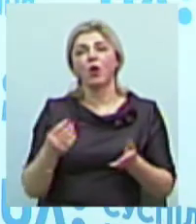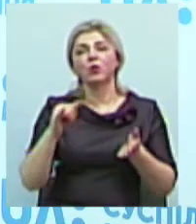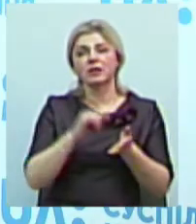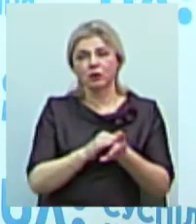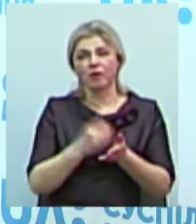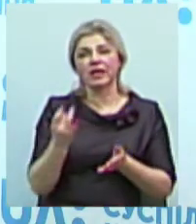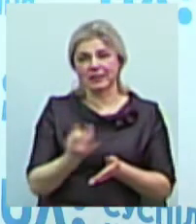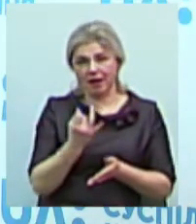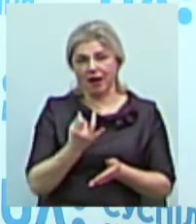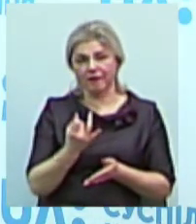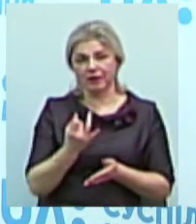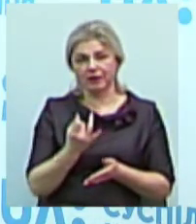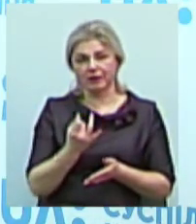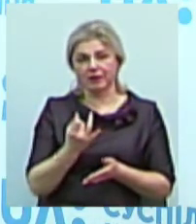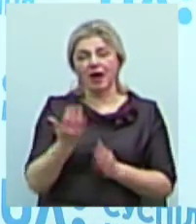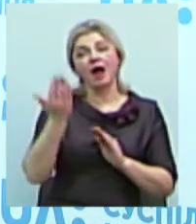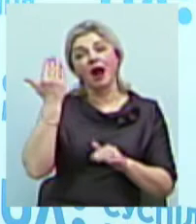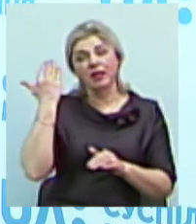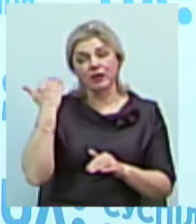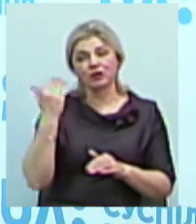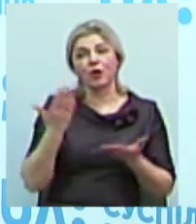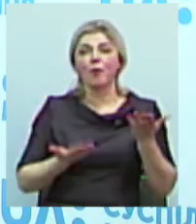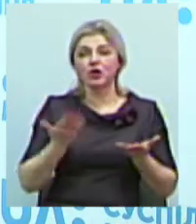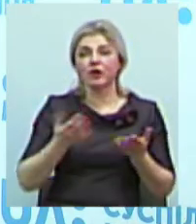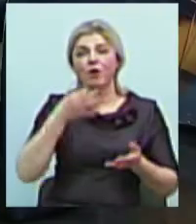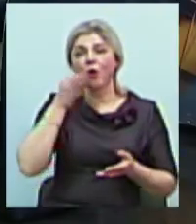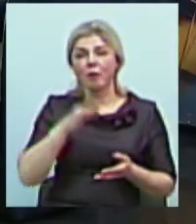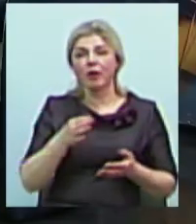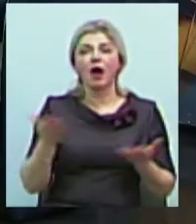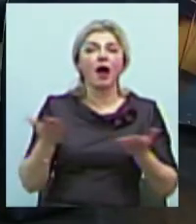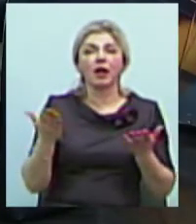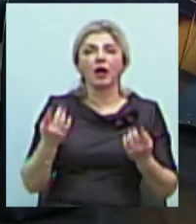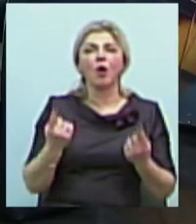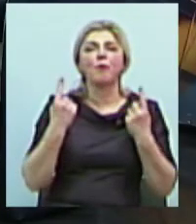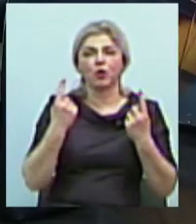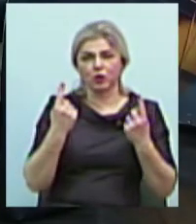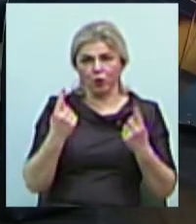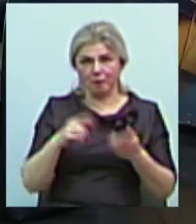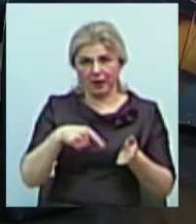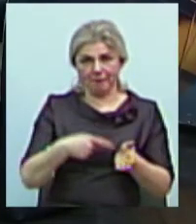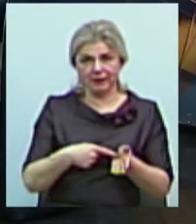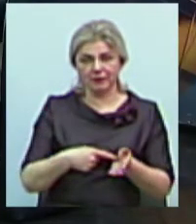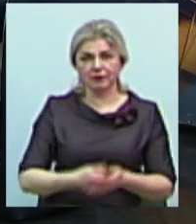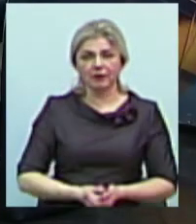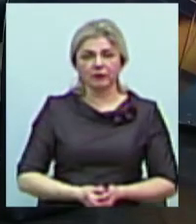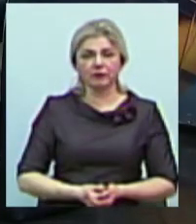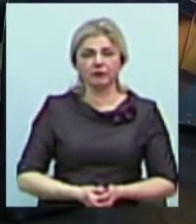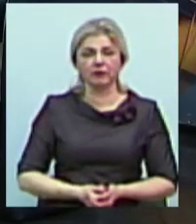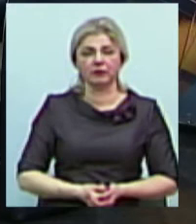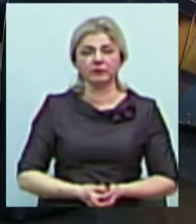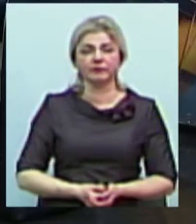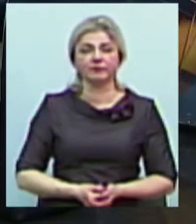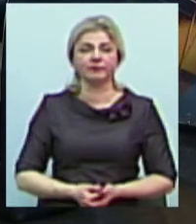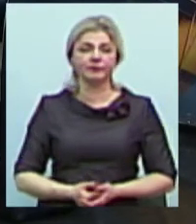раніше. Можливо, досвід якихось великих міст? Нам стане у пригоді, все ж таки, досвід